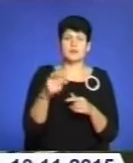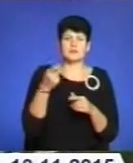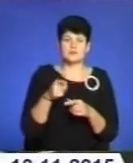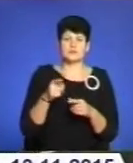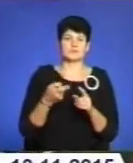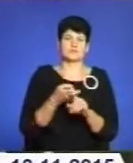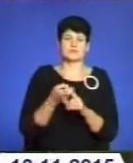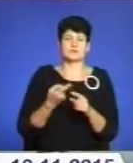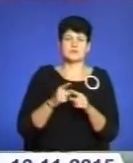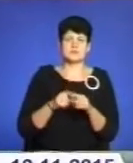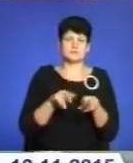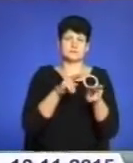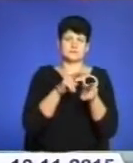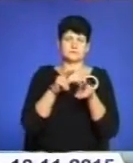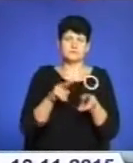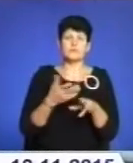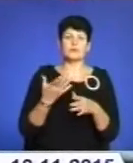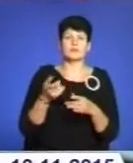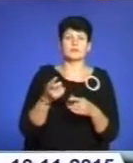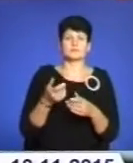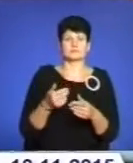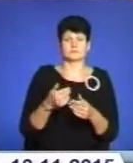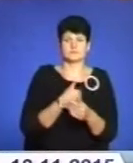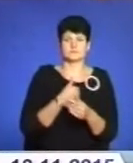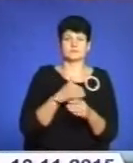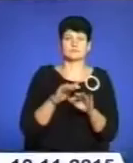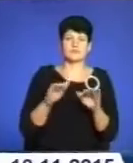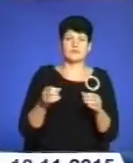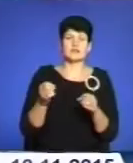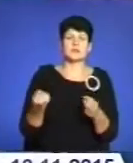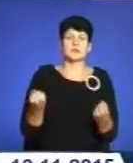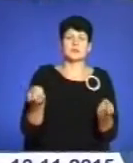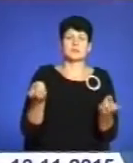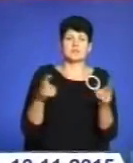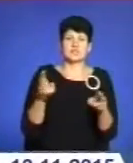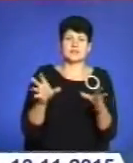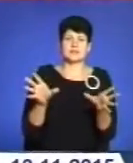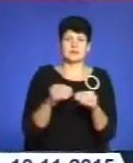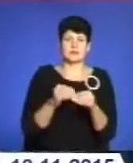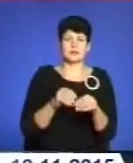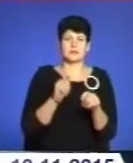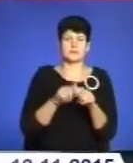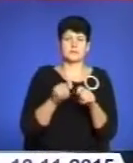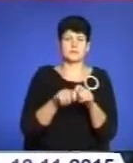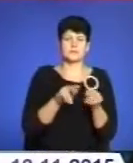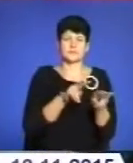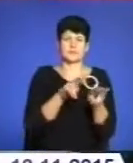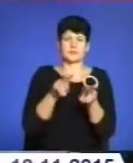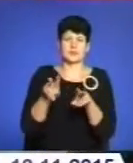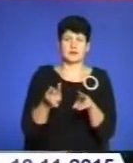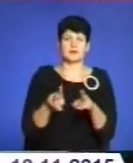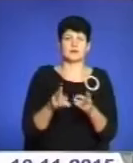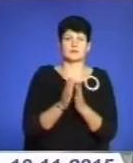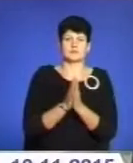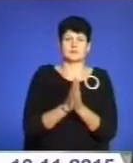дотриманням правил дорожнього руху вартовим доріг взялися школярі. Вони вийшли на спільне патрулювання і закликали водіїв та пішоходів до безпечної